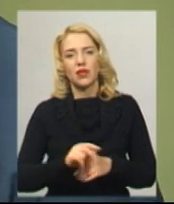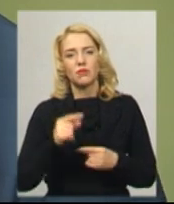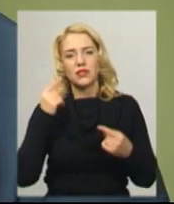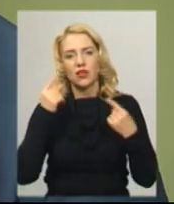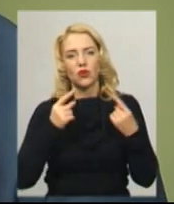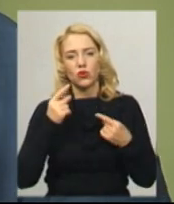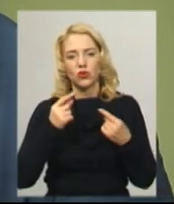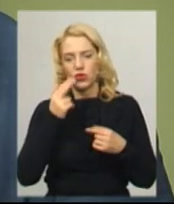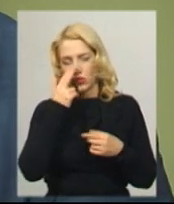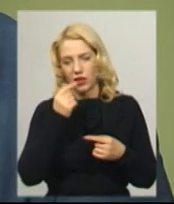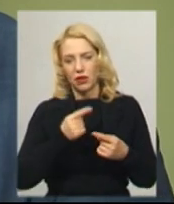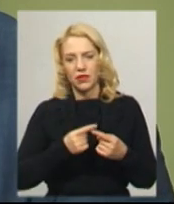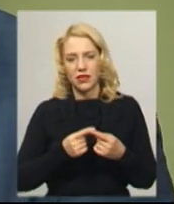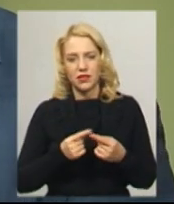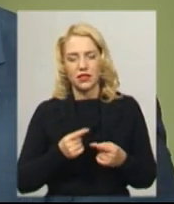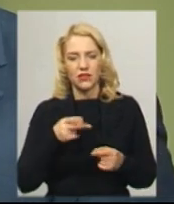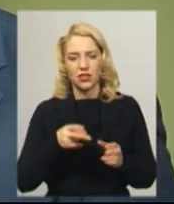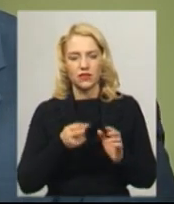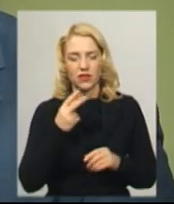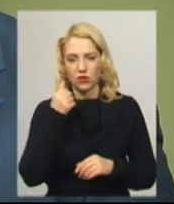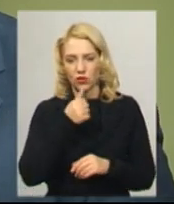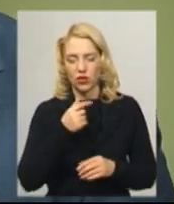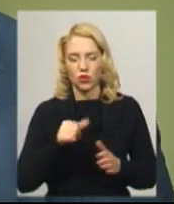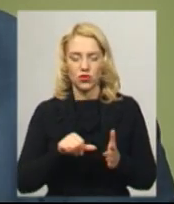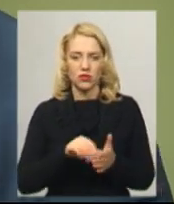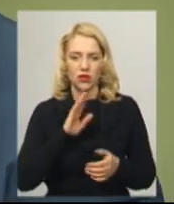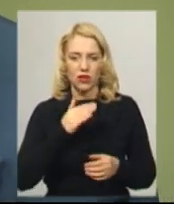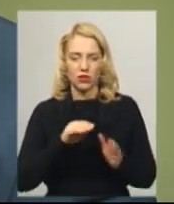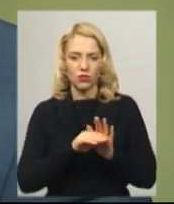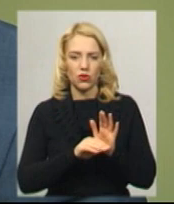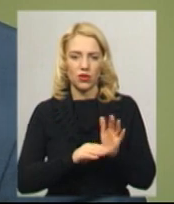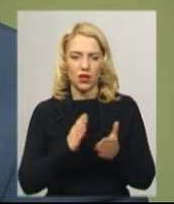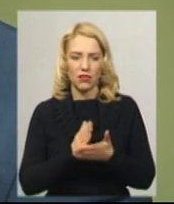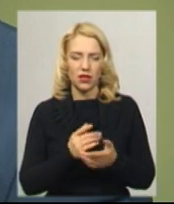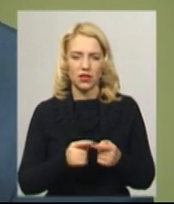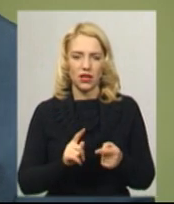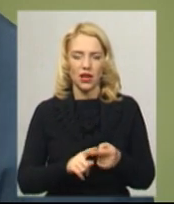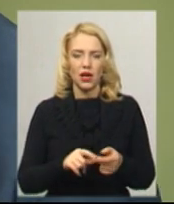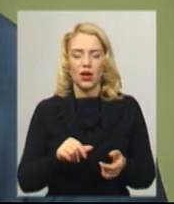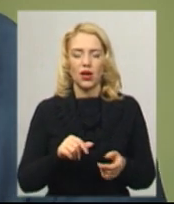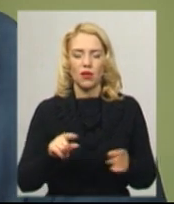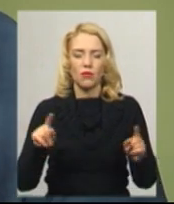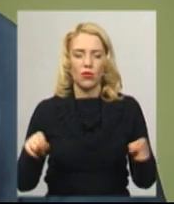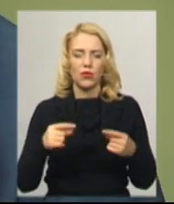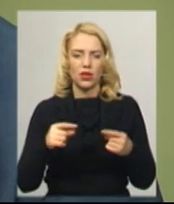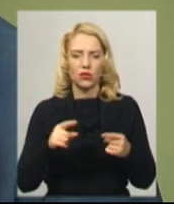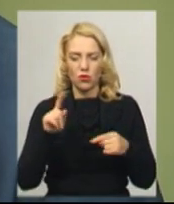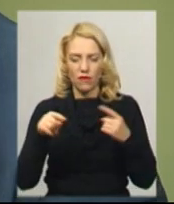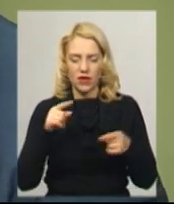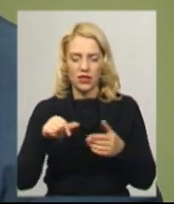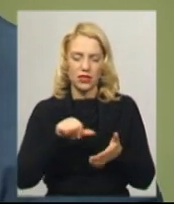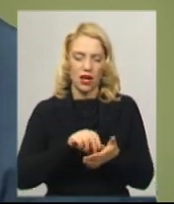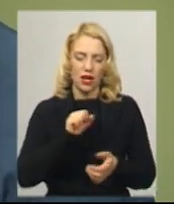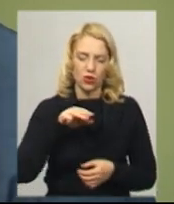військової кризи 2014 року. І учасниками нашої програми є демобілізовані учасники АТО з ООС, зі Збройних сил України,